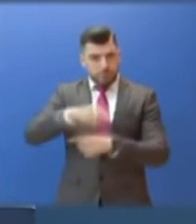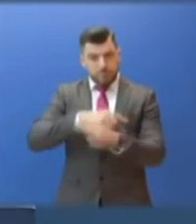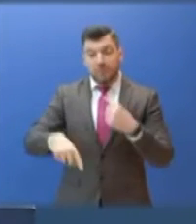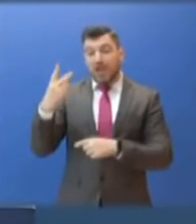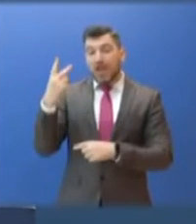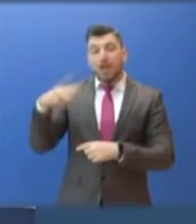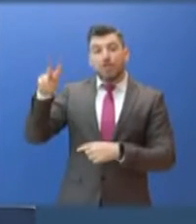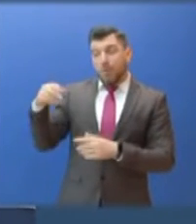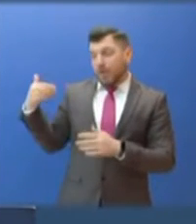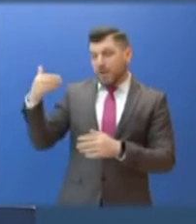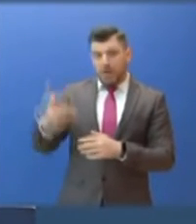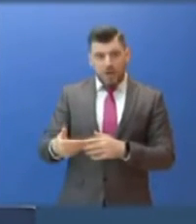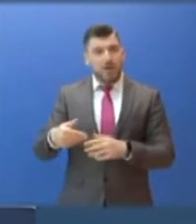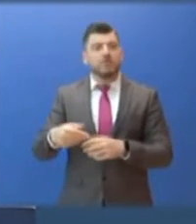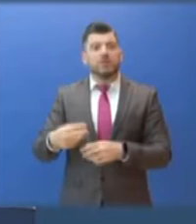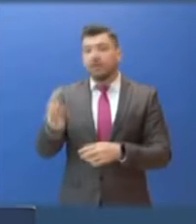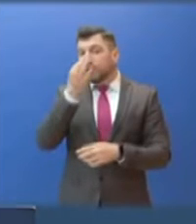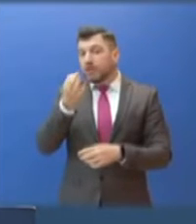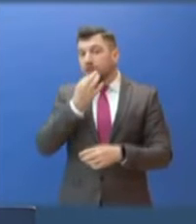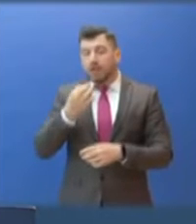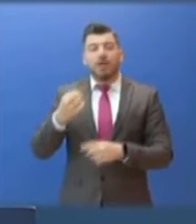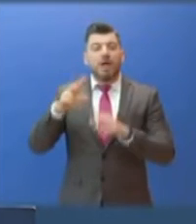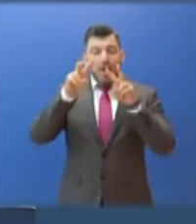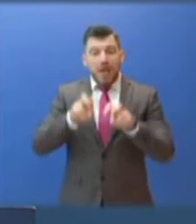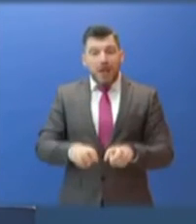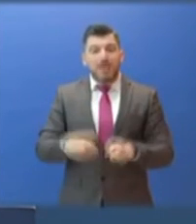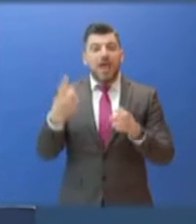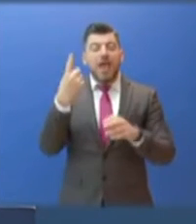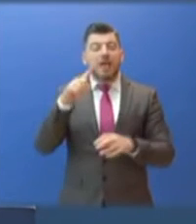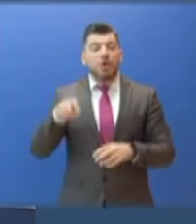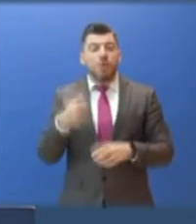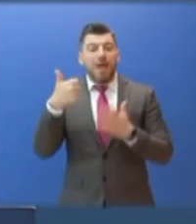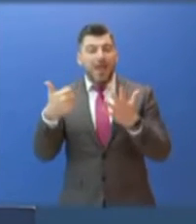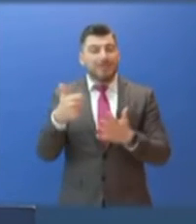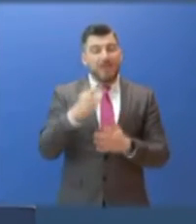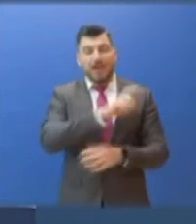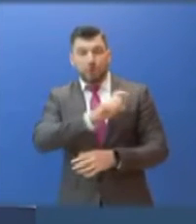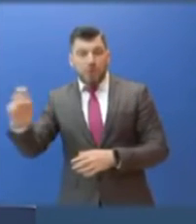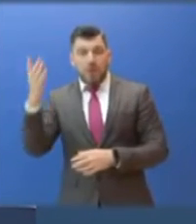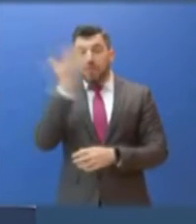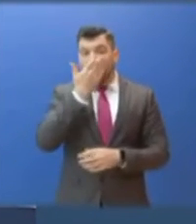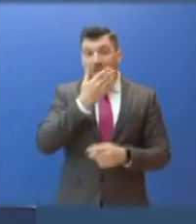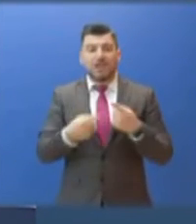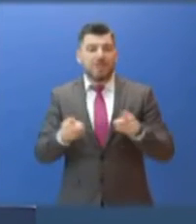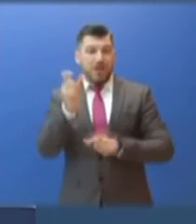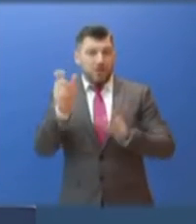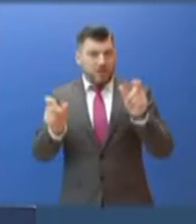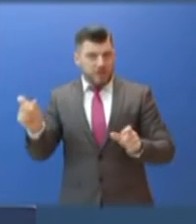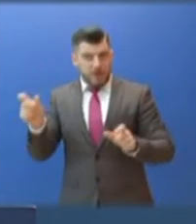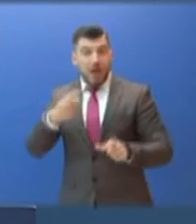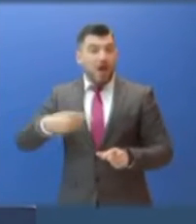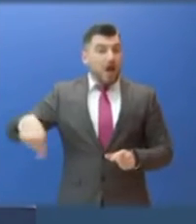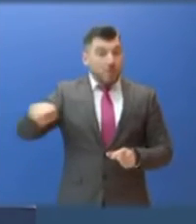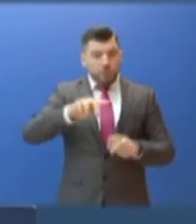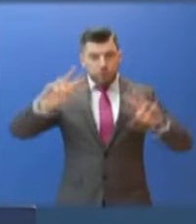πρώτες μέρες διενεργήθηκαν αυτοδιαγνωστικοί έλεγχοι σε 1,6 εκατομμύρια μαθητές και εκπαιδευτικούς μέσα από τους οποίους